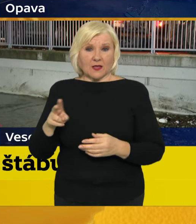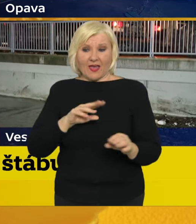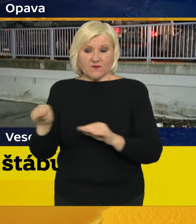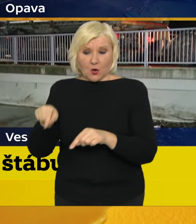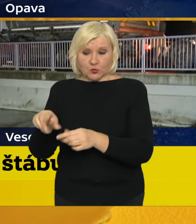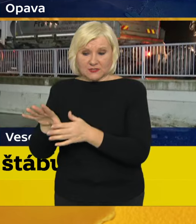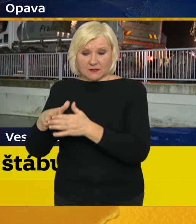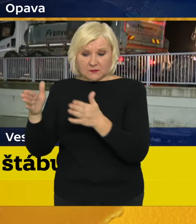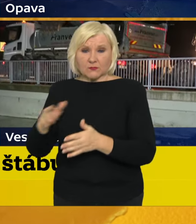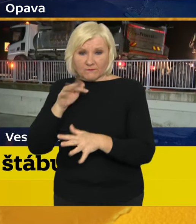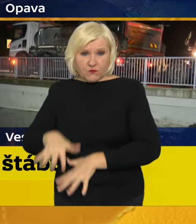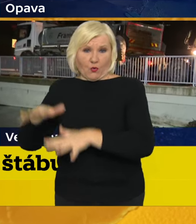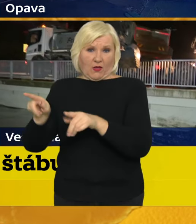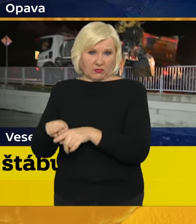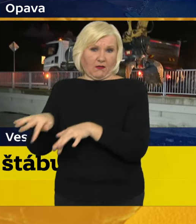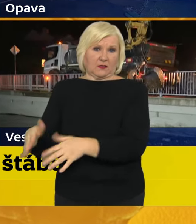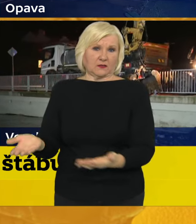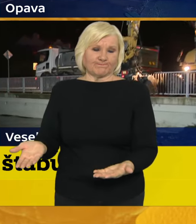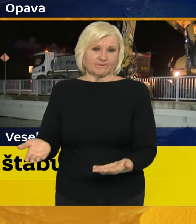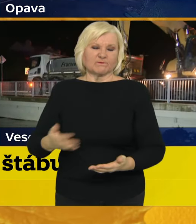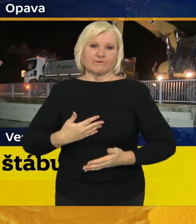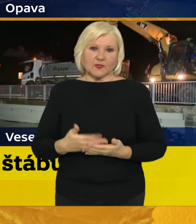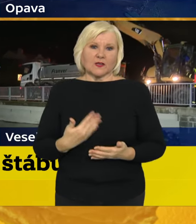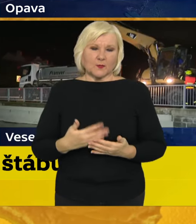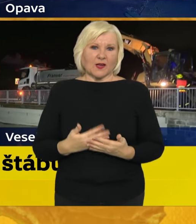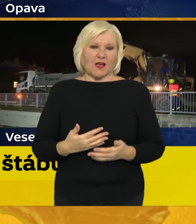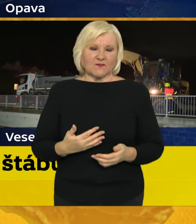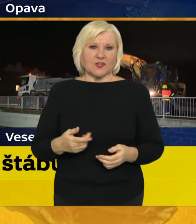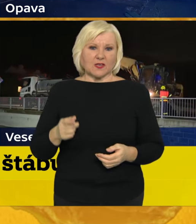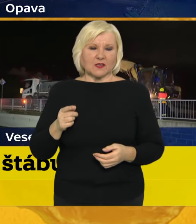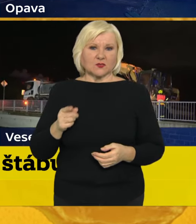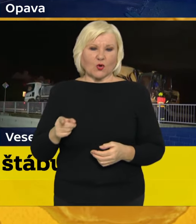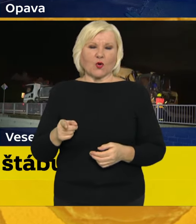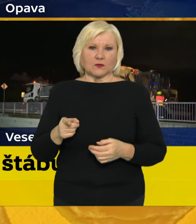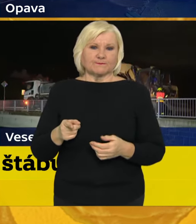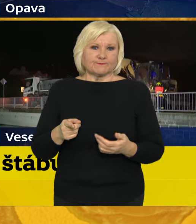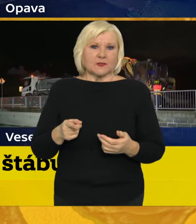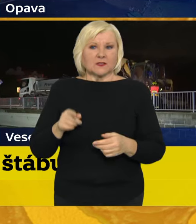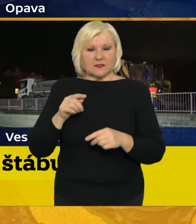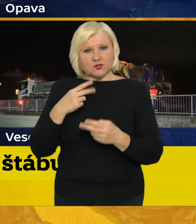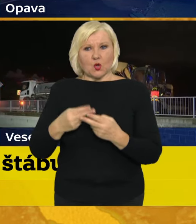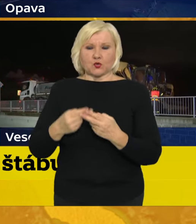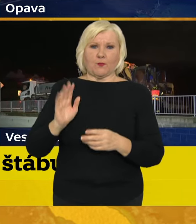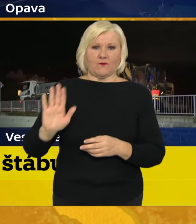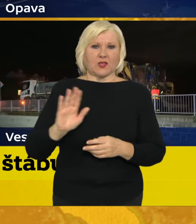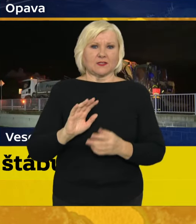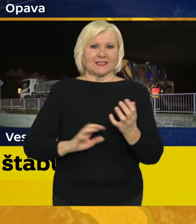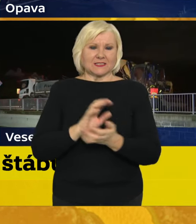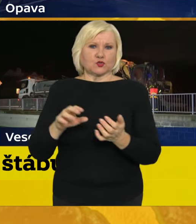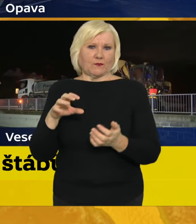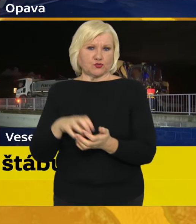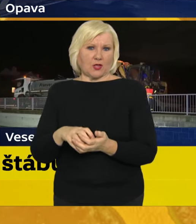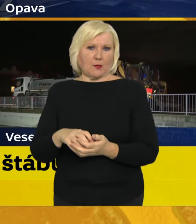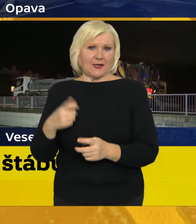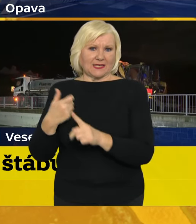center byly zatopeny. Takže to je záležitost, která primárně jde za krizovým štábem Krnova a to je třeba